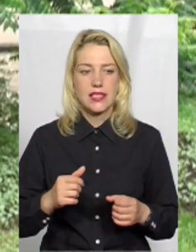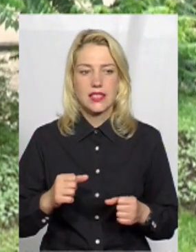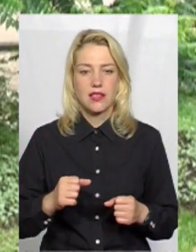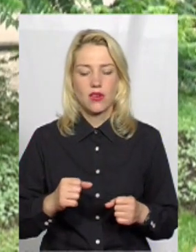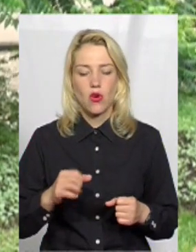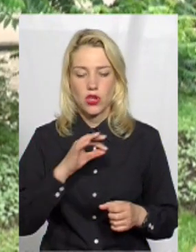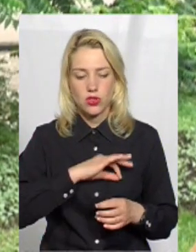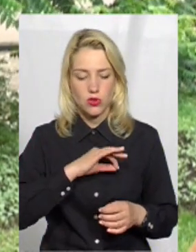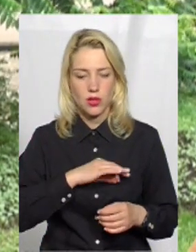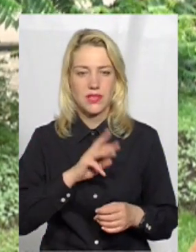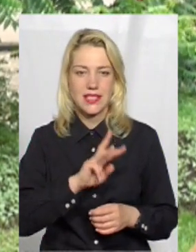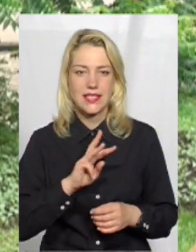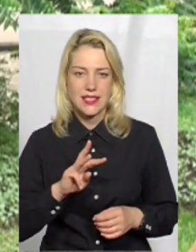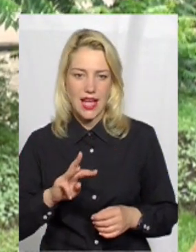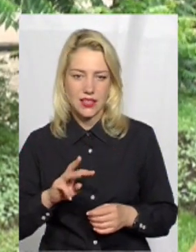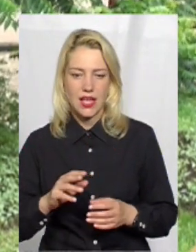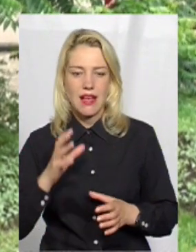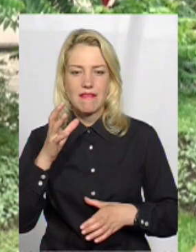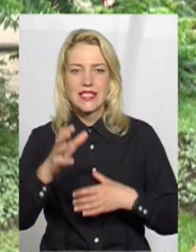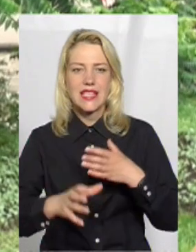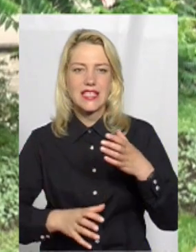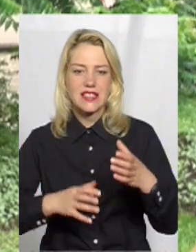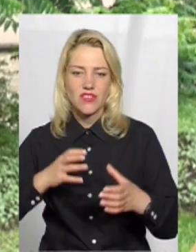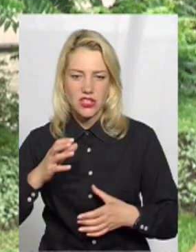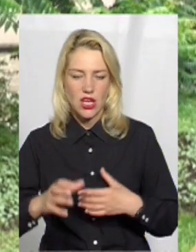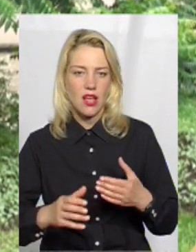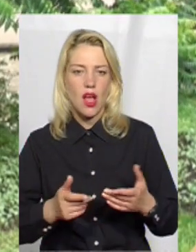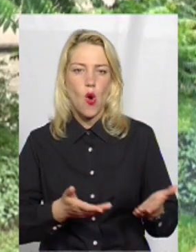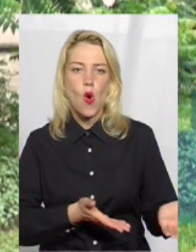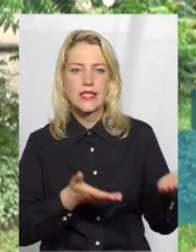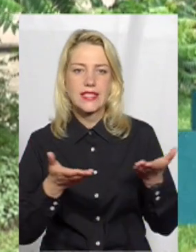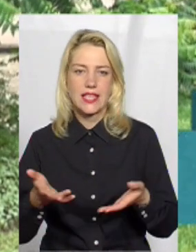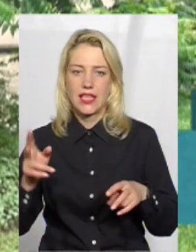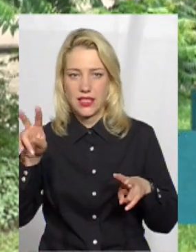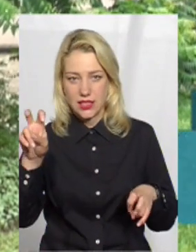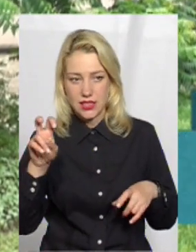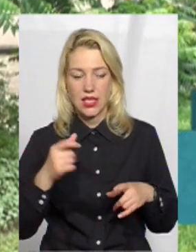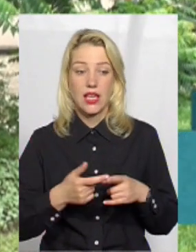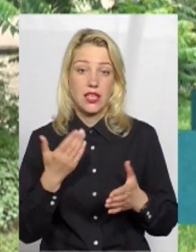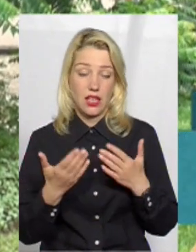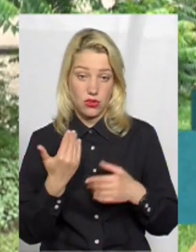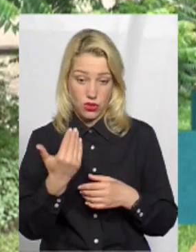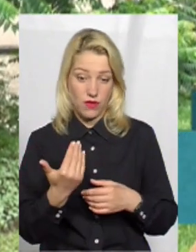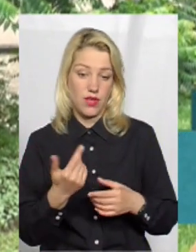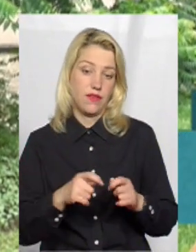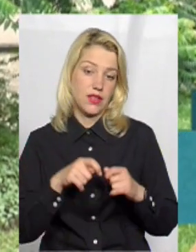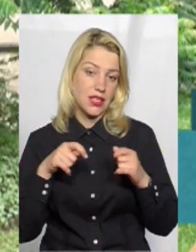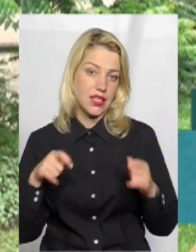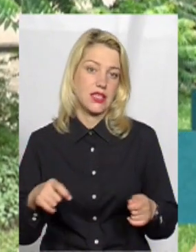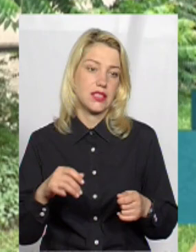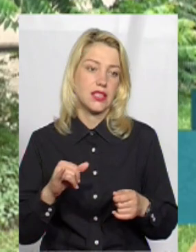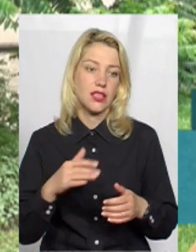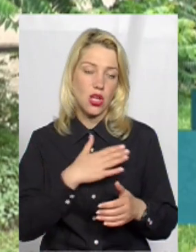сайтом всесвітньої гостинності, каучсорфінг і вором шауер. Якщо ви відкриті на світ і любите